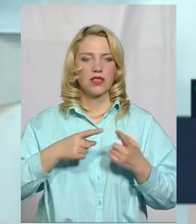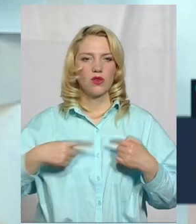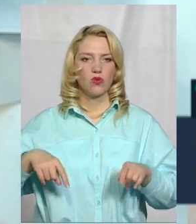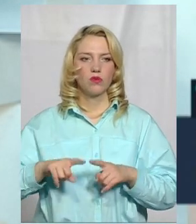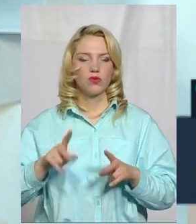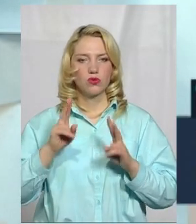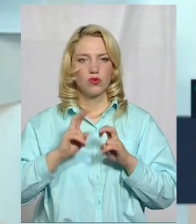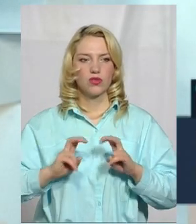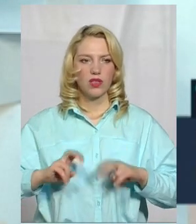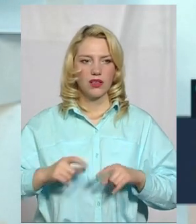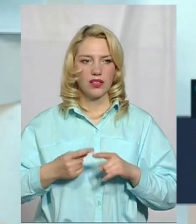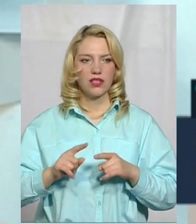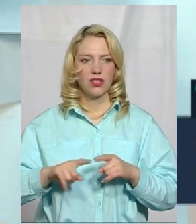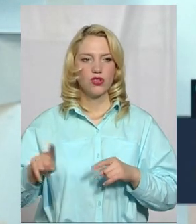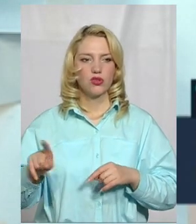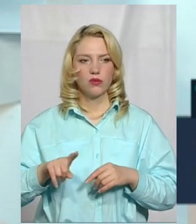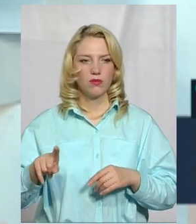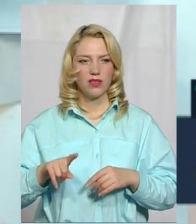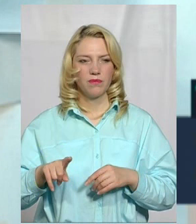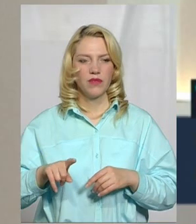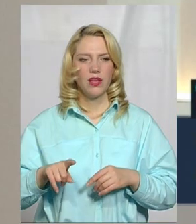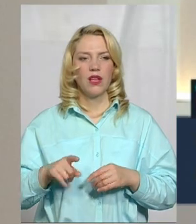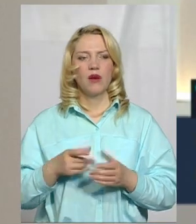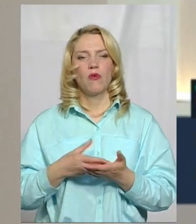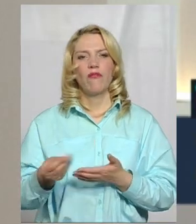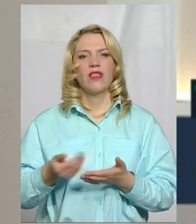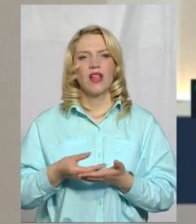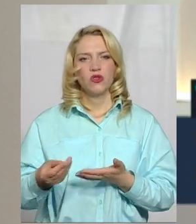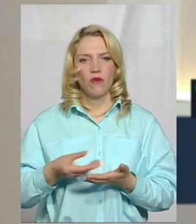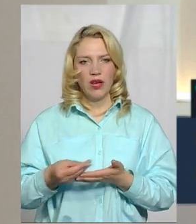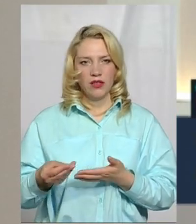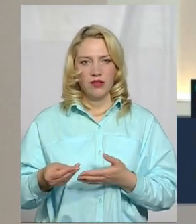розглянуть, це таки те, щоб профінансувати